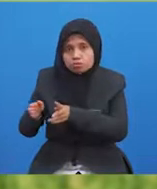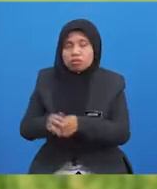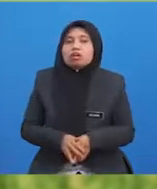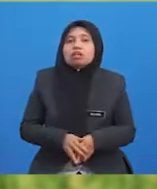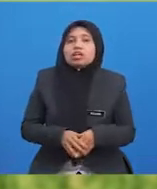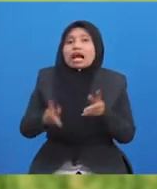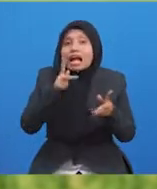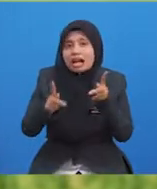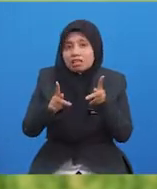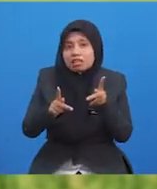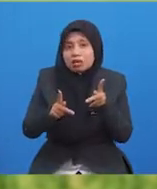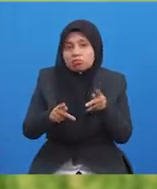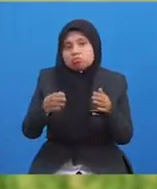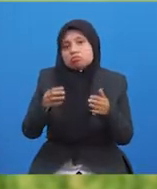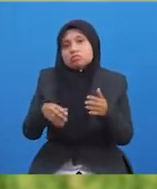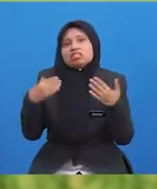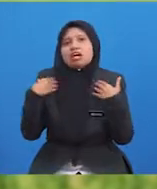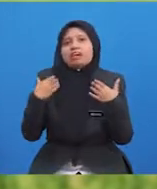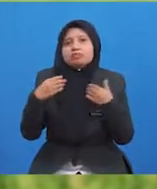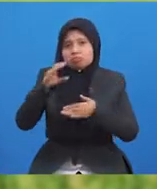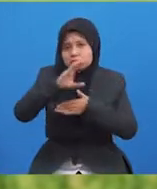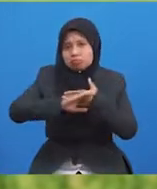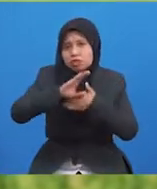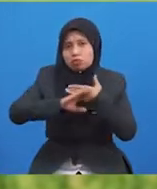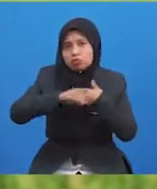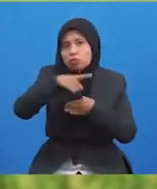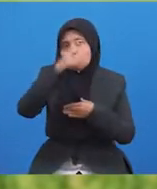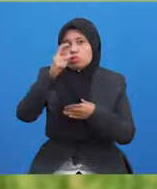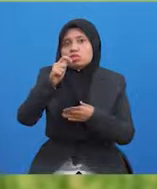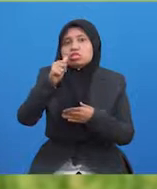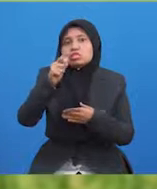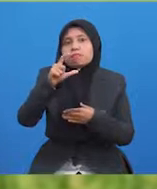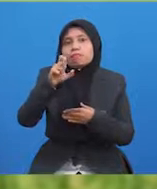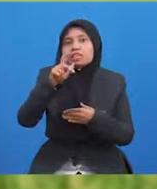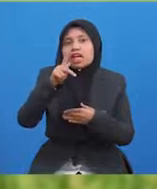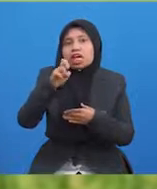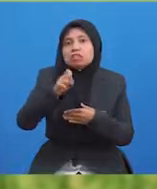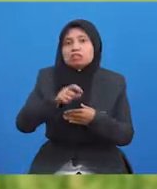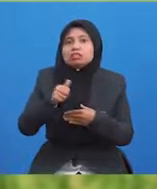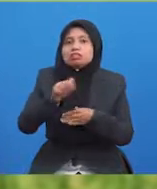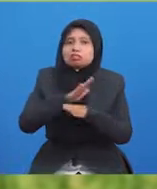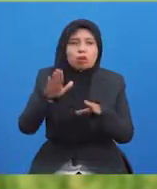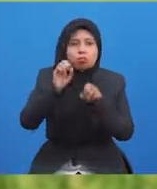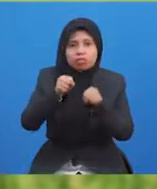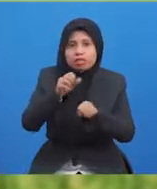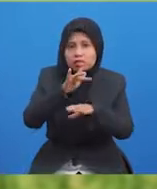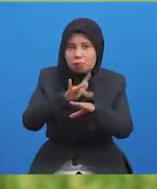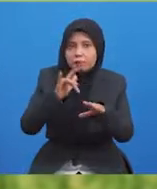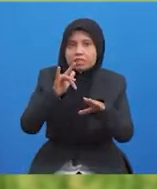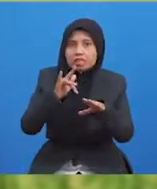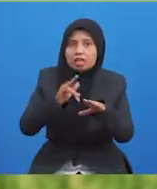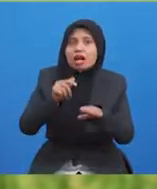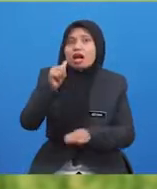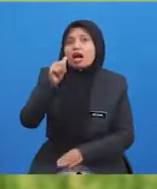jika berlaku kecederaan kepada pemain lawan akibat tackle bersih yang dilakukan, ia tidak dianggap sebagai tindakan yang